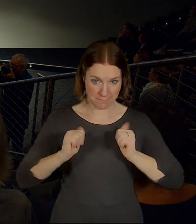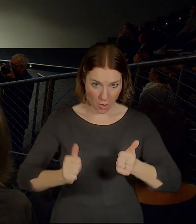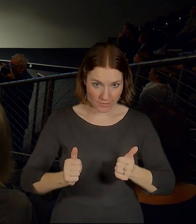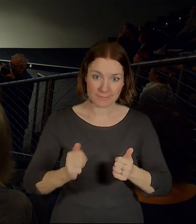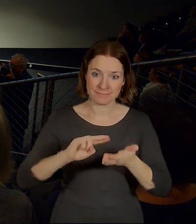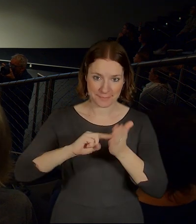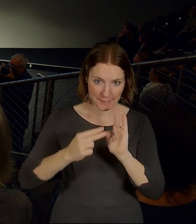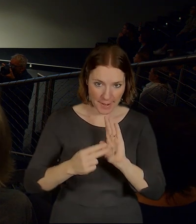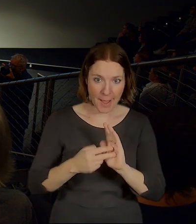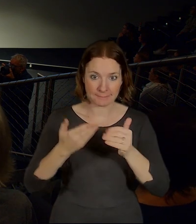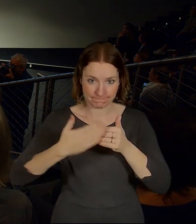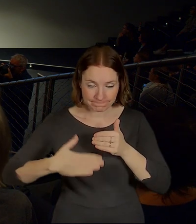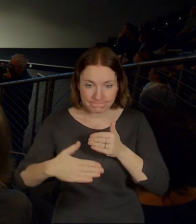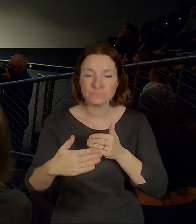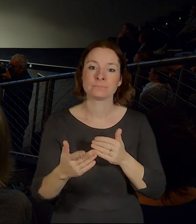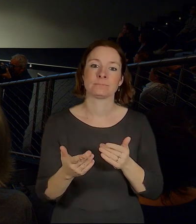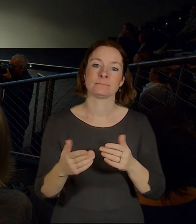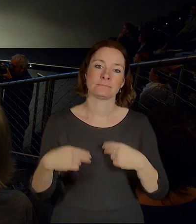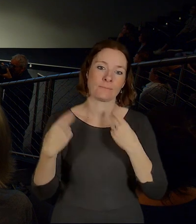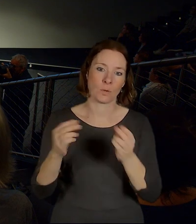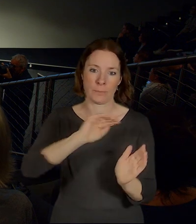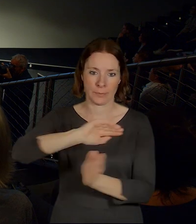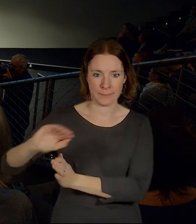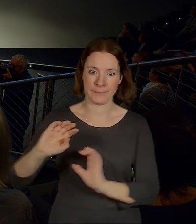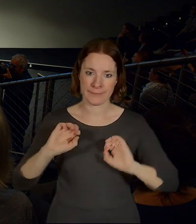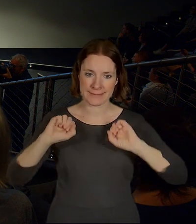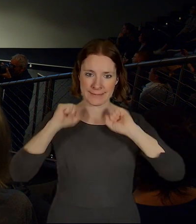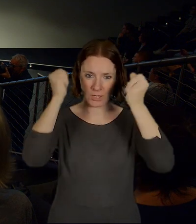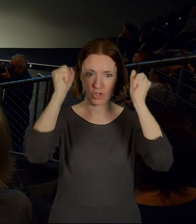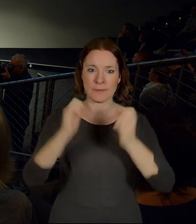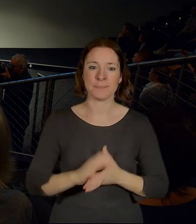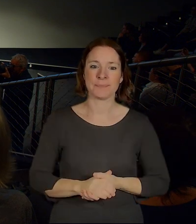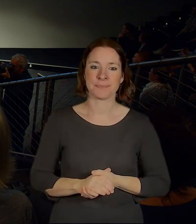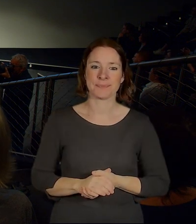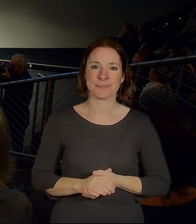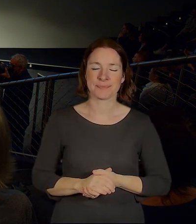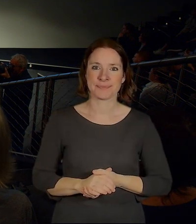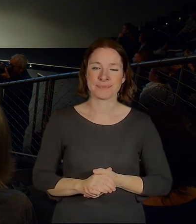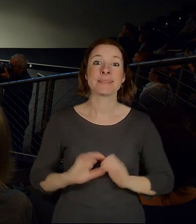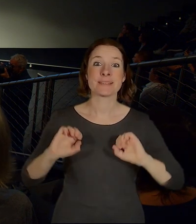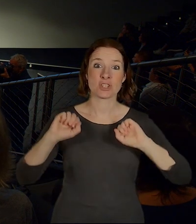můžeme jít dál. Dál je tady Zličín.